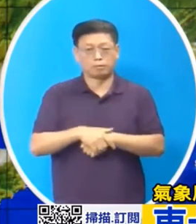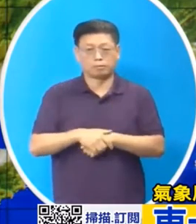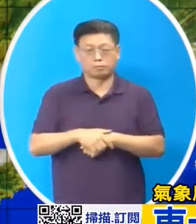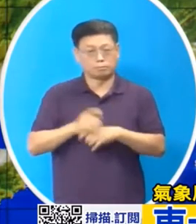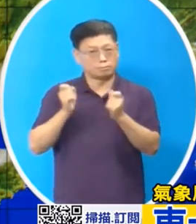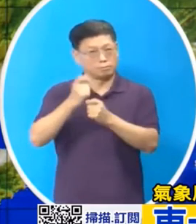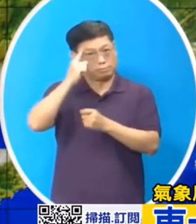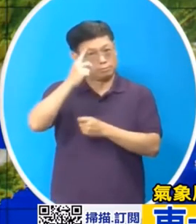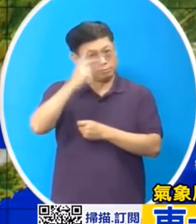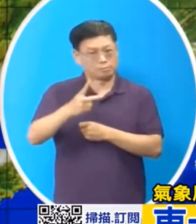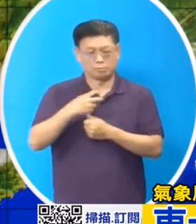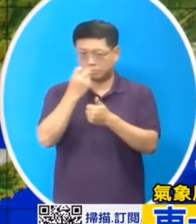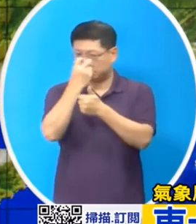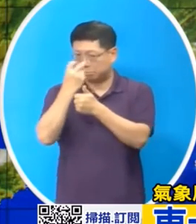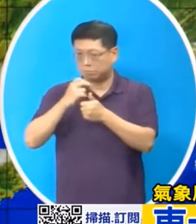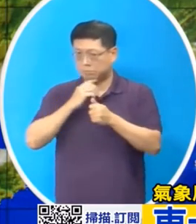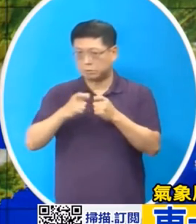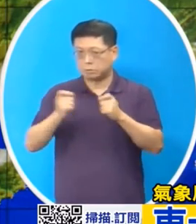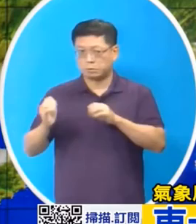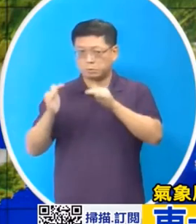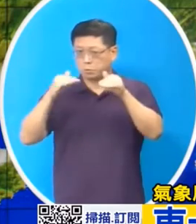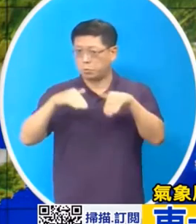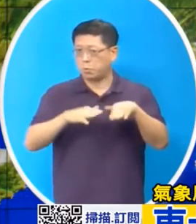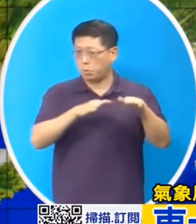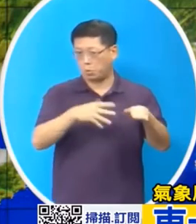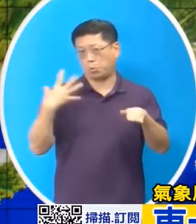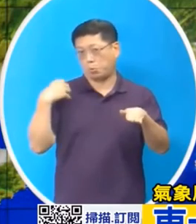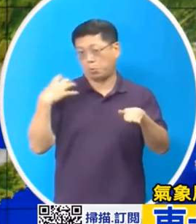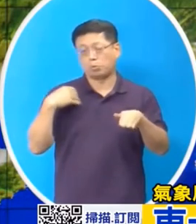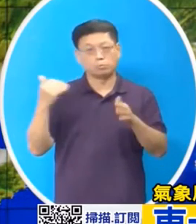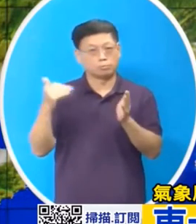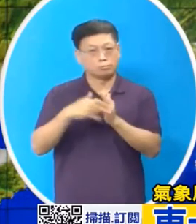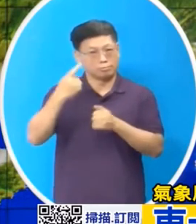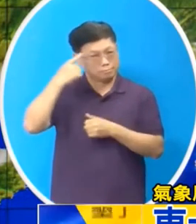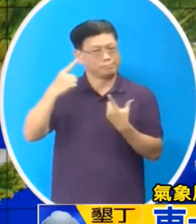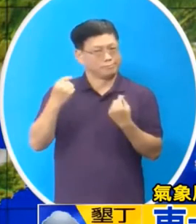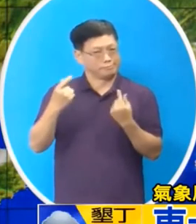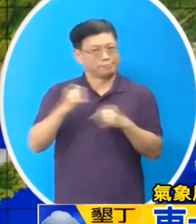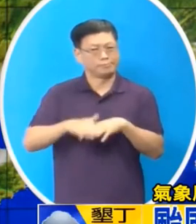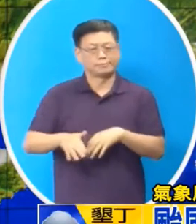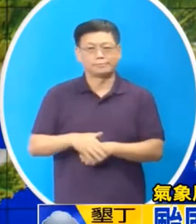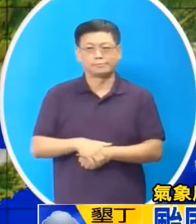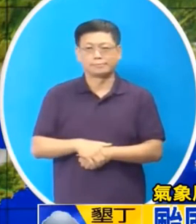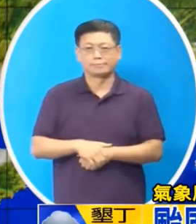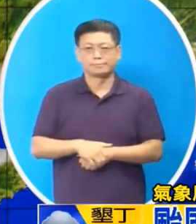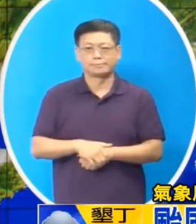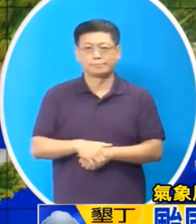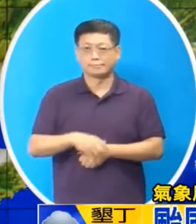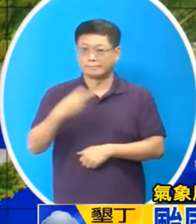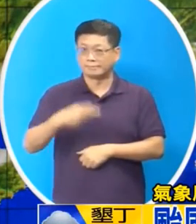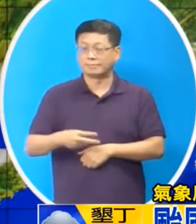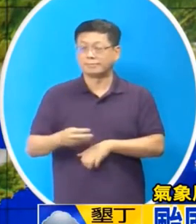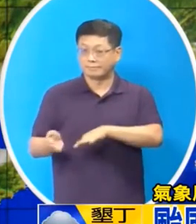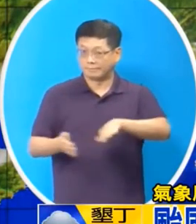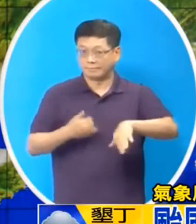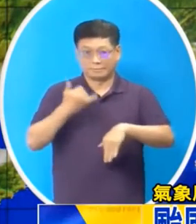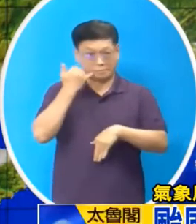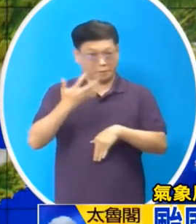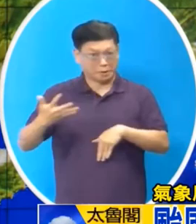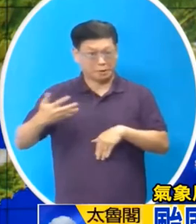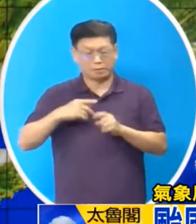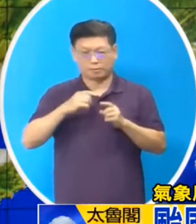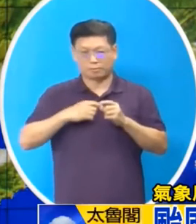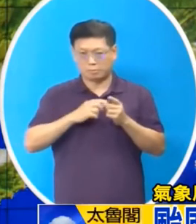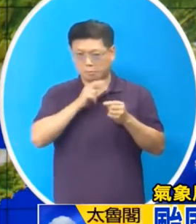这两天已经观察到长浪的现象提醒大家到明天都有长浪的行形另外海面上的风